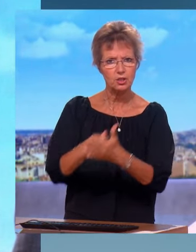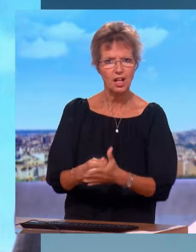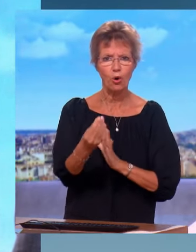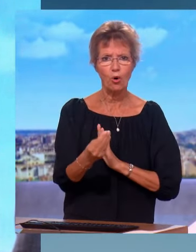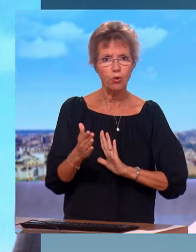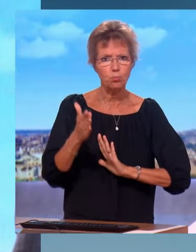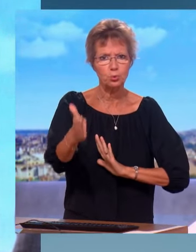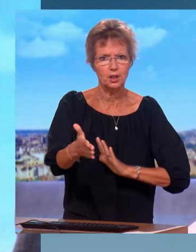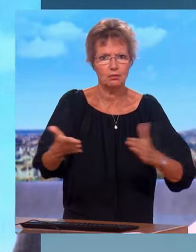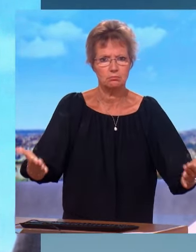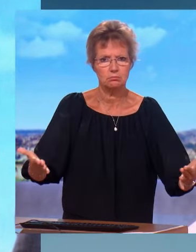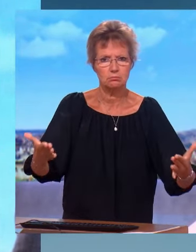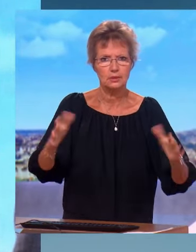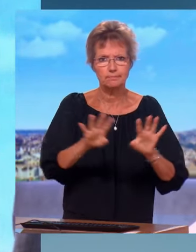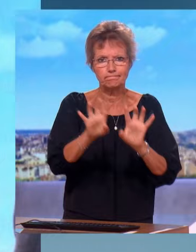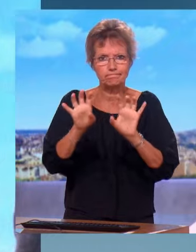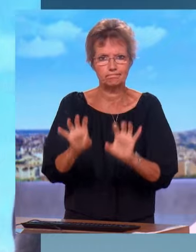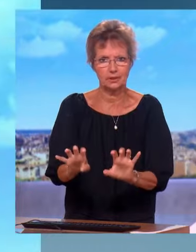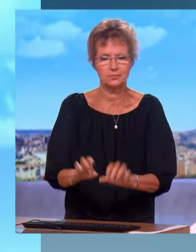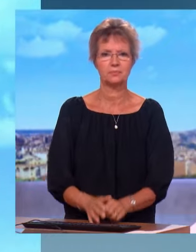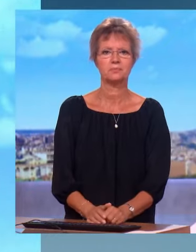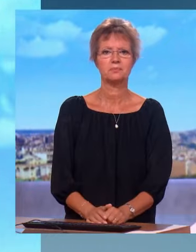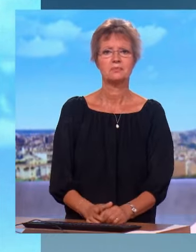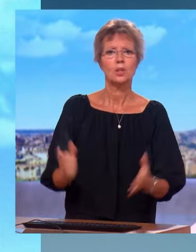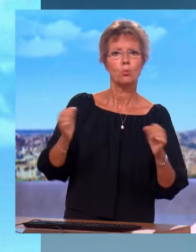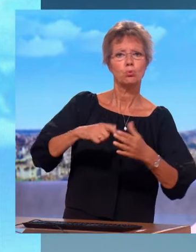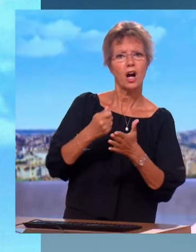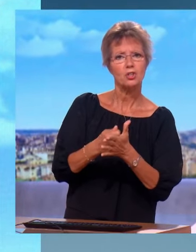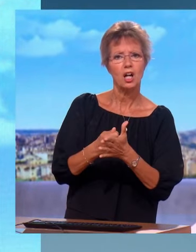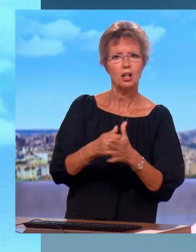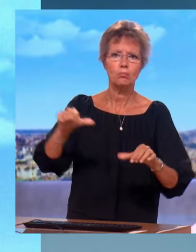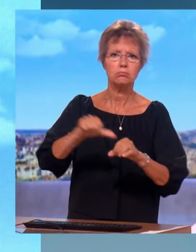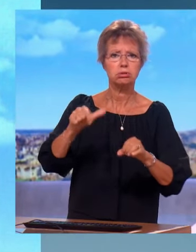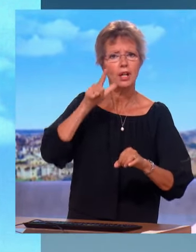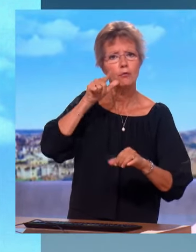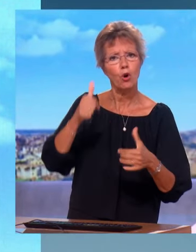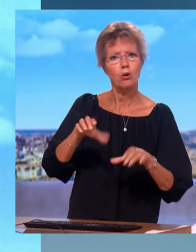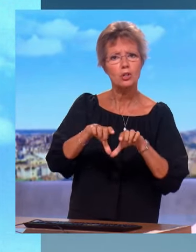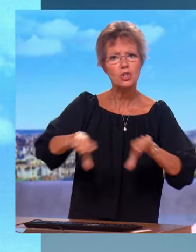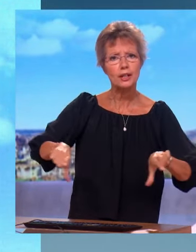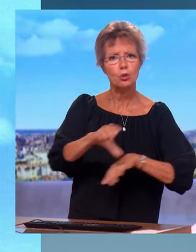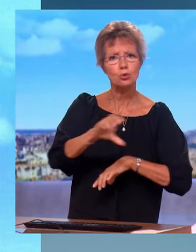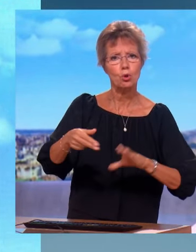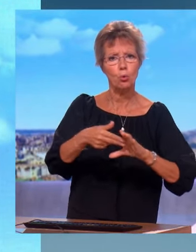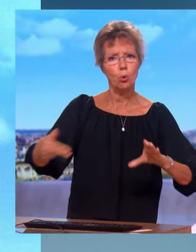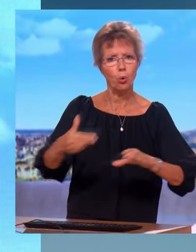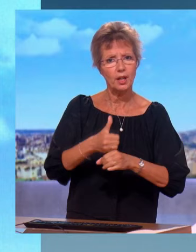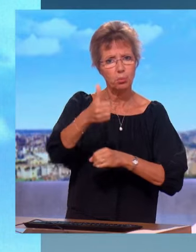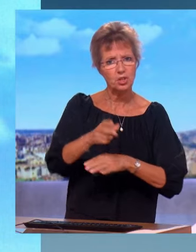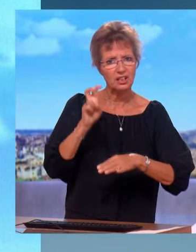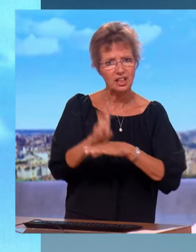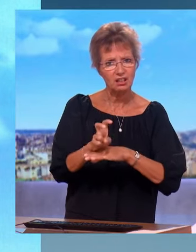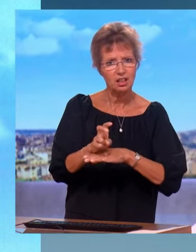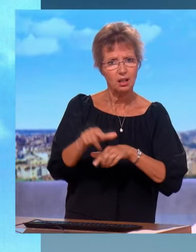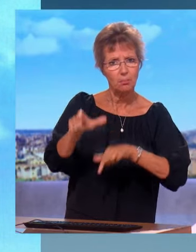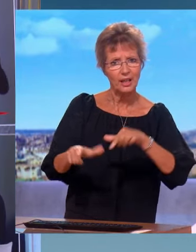enfants ? Et ces questions-là sont toujours en suspens. – Sur le pouvoir d'achat, sur les carburants, il a fait un geste par exemple. Le chèque de 100 euros reconduit l'an prochain pour les travailleurs les plus